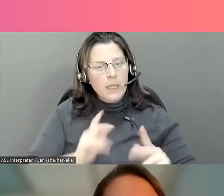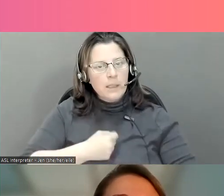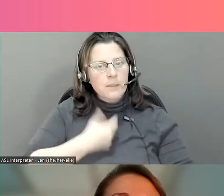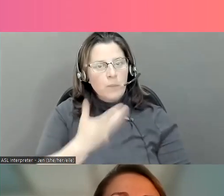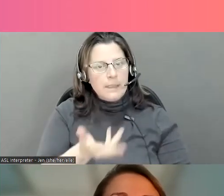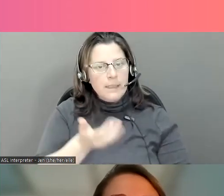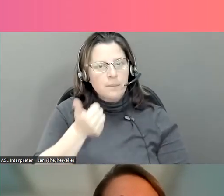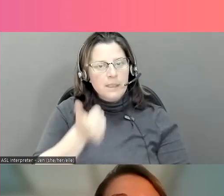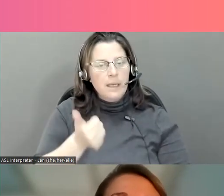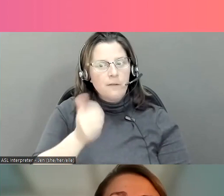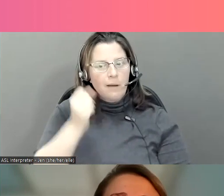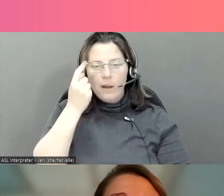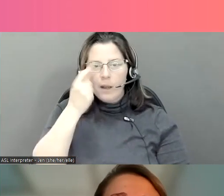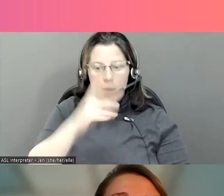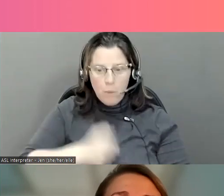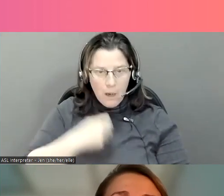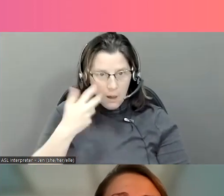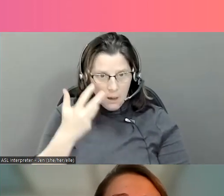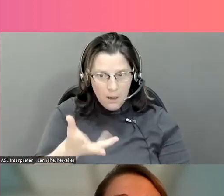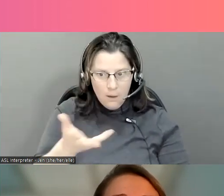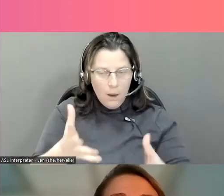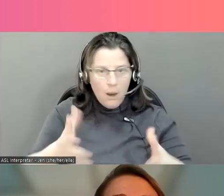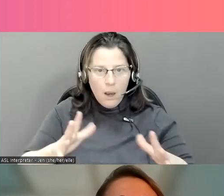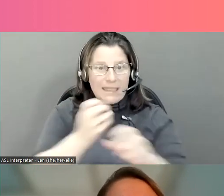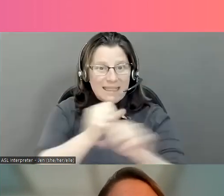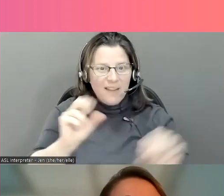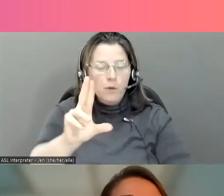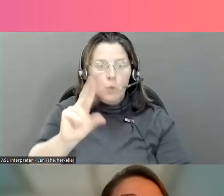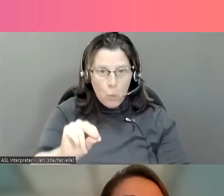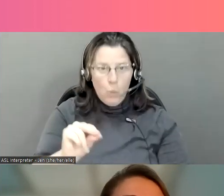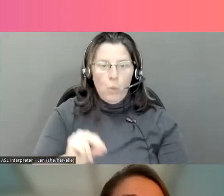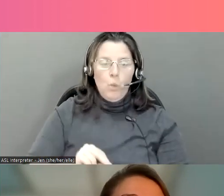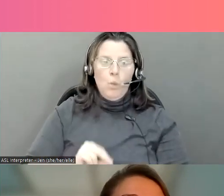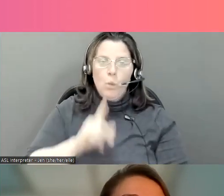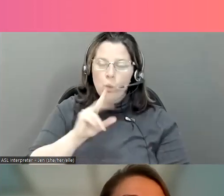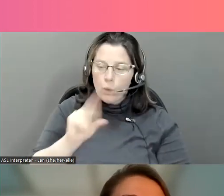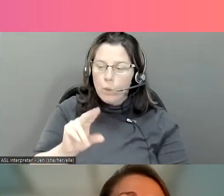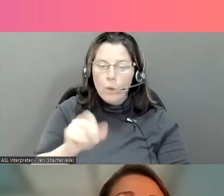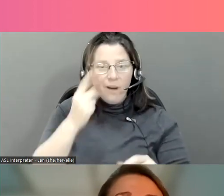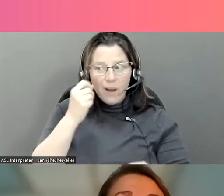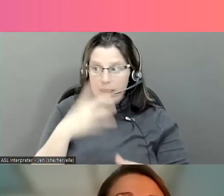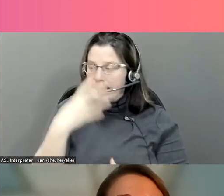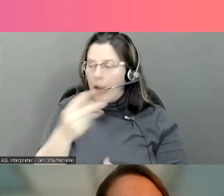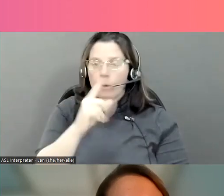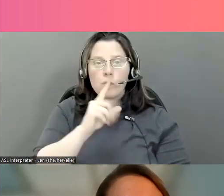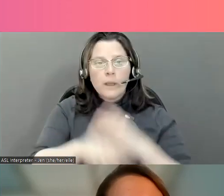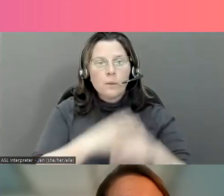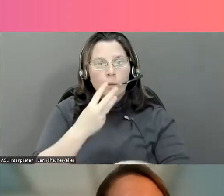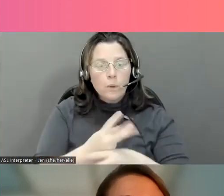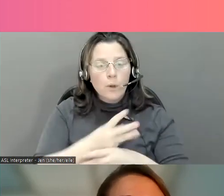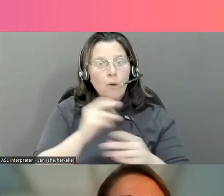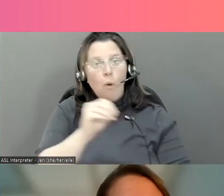expriment leur sexualité. Mais en fait, ce n'est pas le cas parce que lorsque cette jeune est retournée à l'école, elle a été confrontée